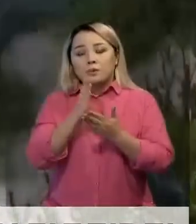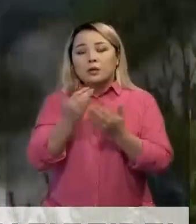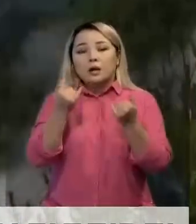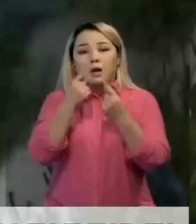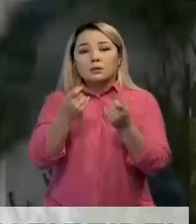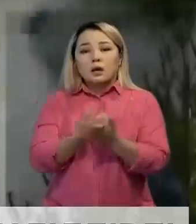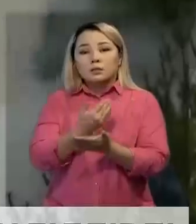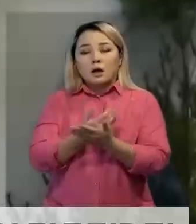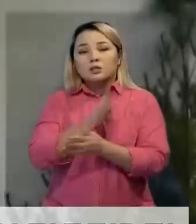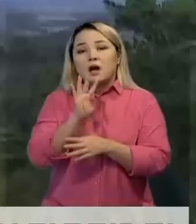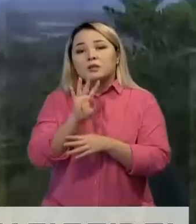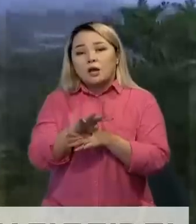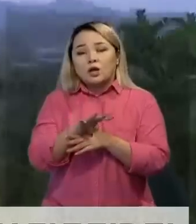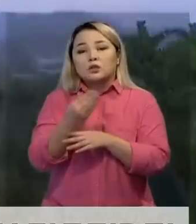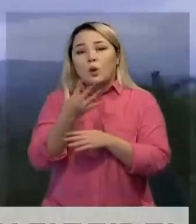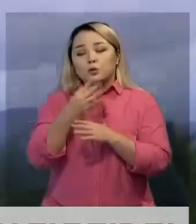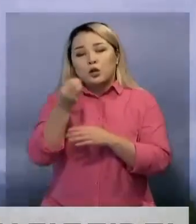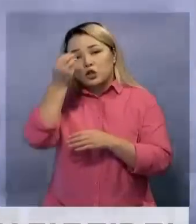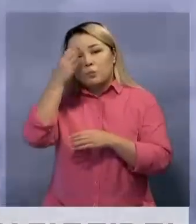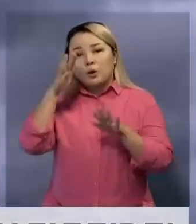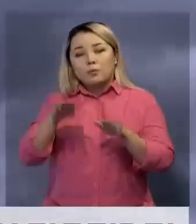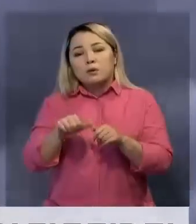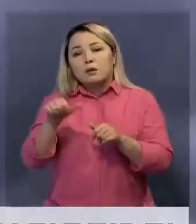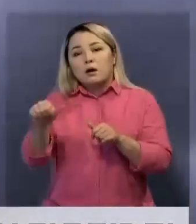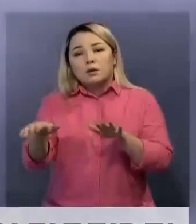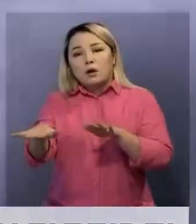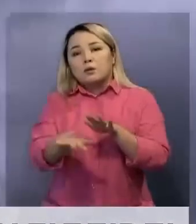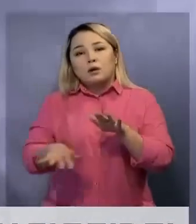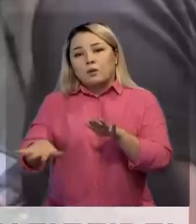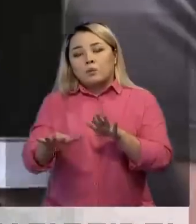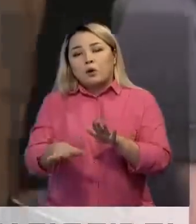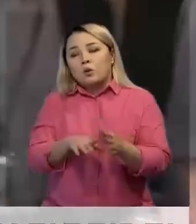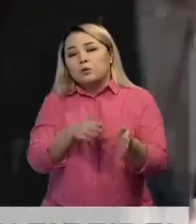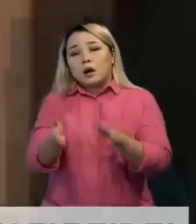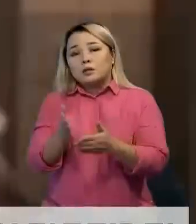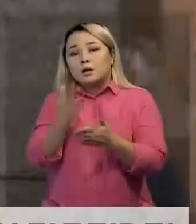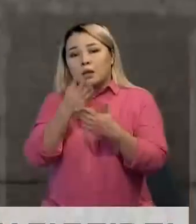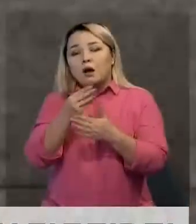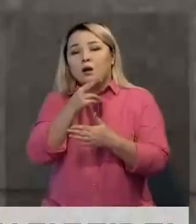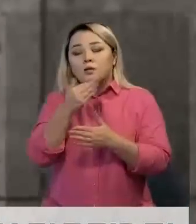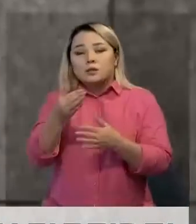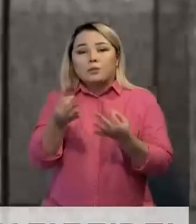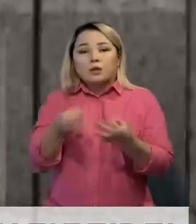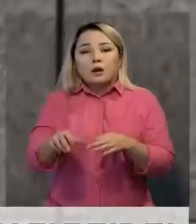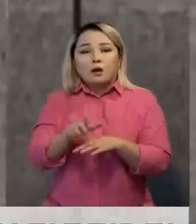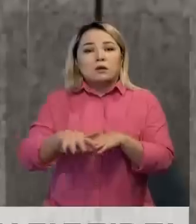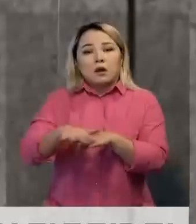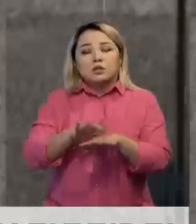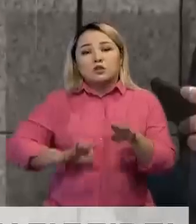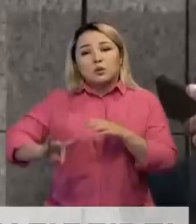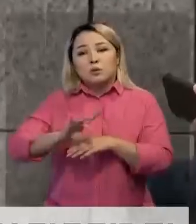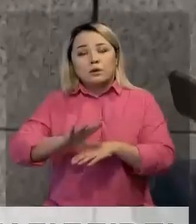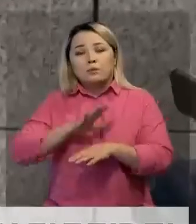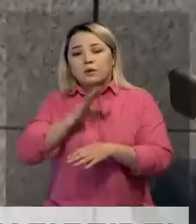сүйінсек, сынарят Жапуния ауымағынан тұс жерде оғылаған. Әскерелердің сөзінше, Корея Халқдемокрациялық республикасының мұндай қадамы